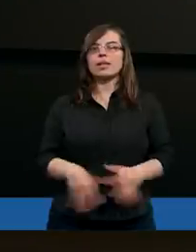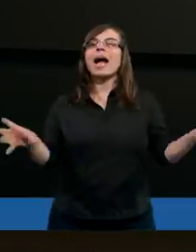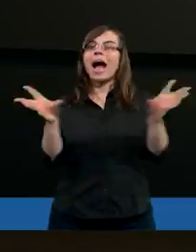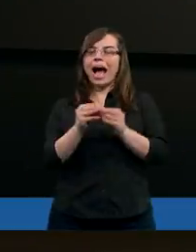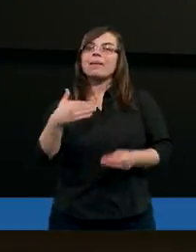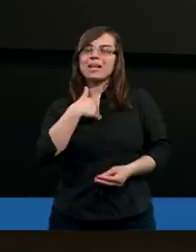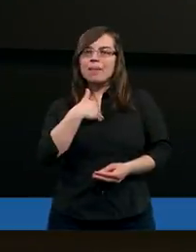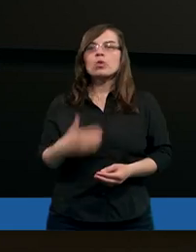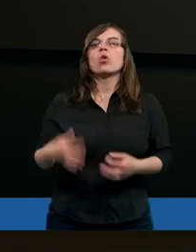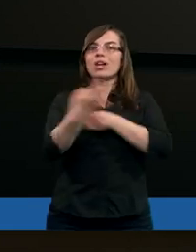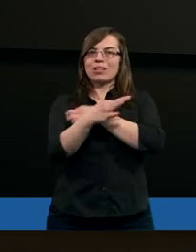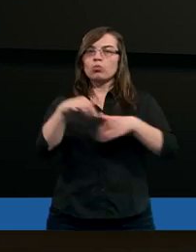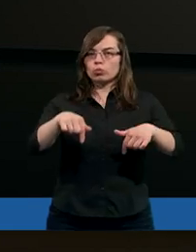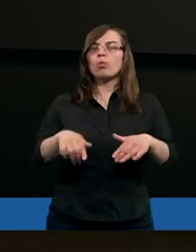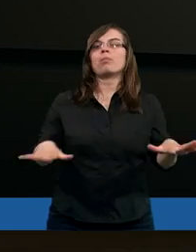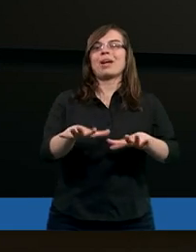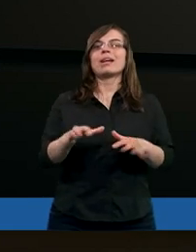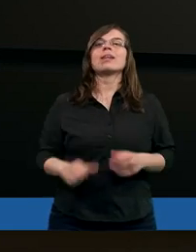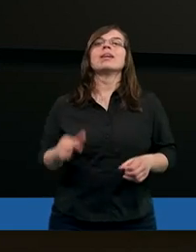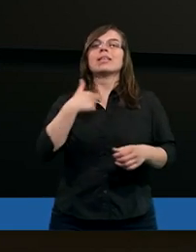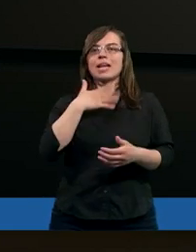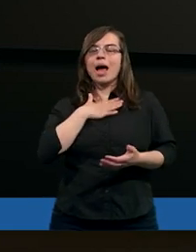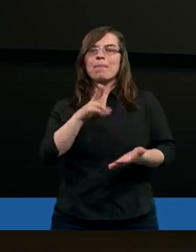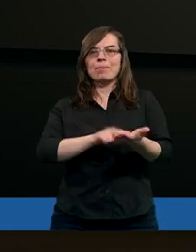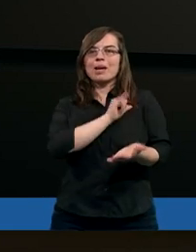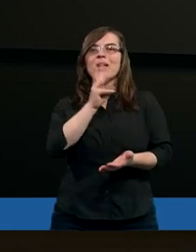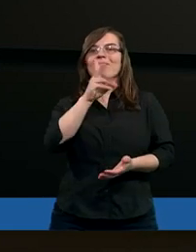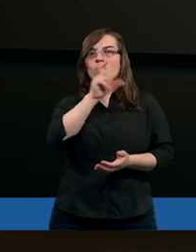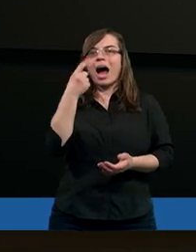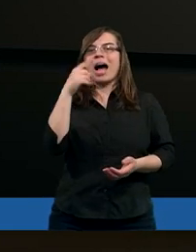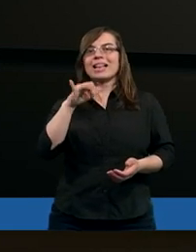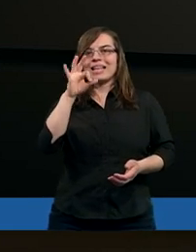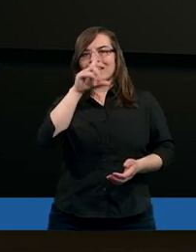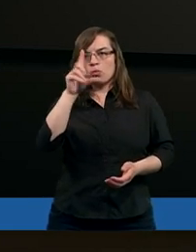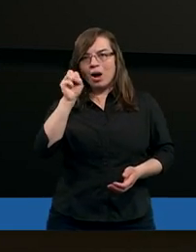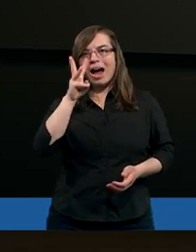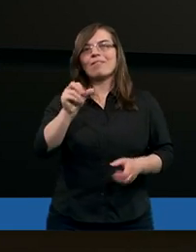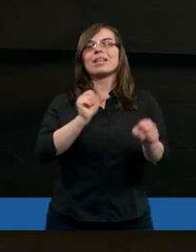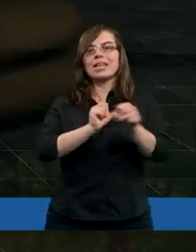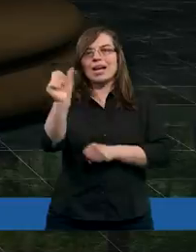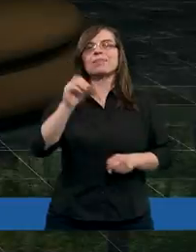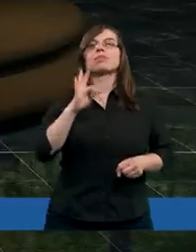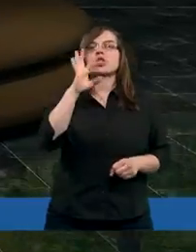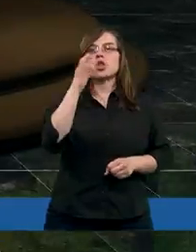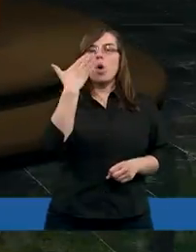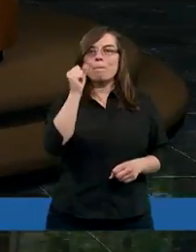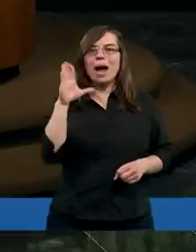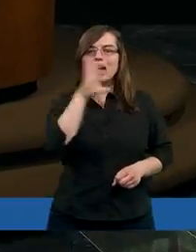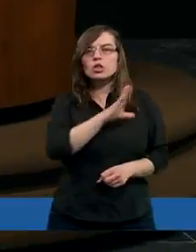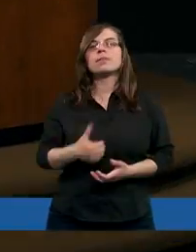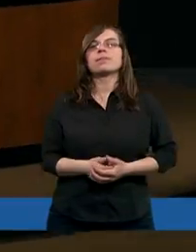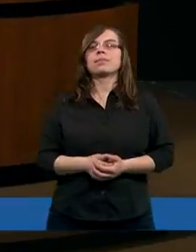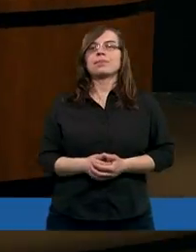Razem ze mną w studio, a ja mam na imię Władysław, jest Tomasz